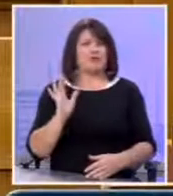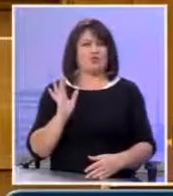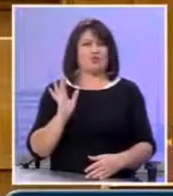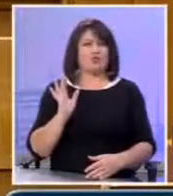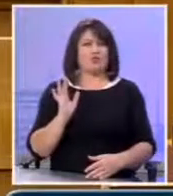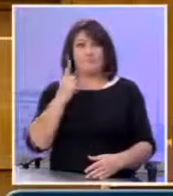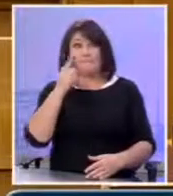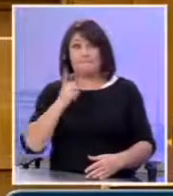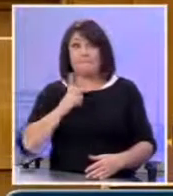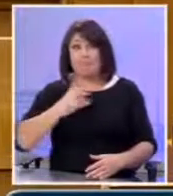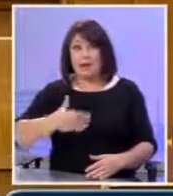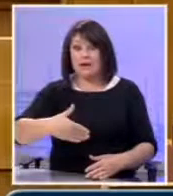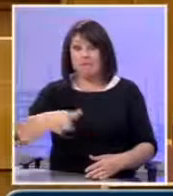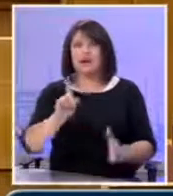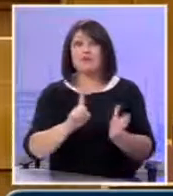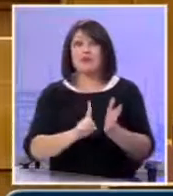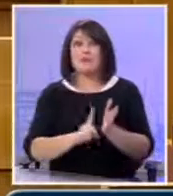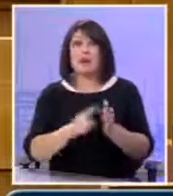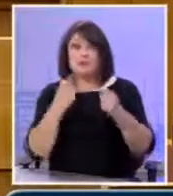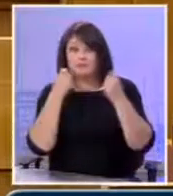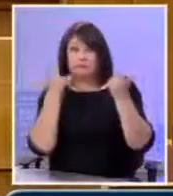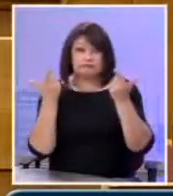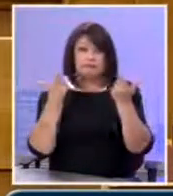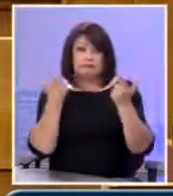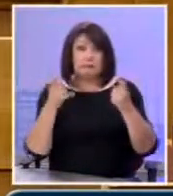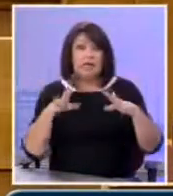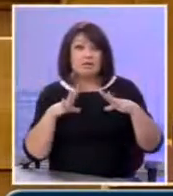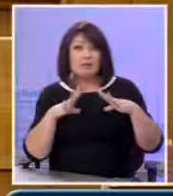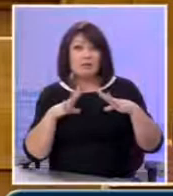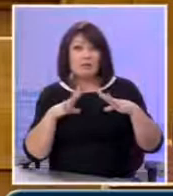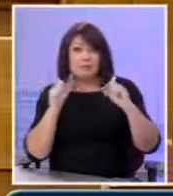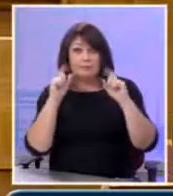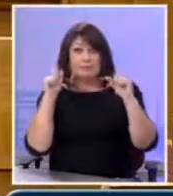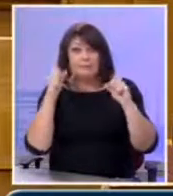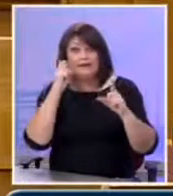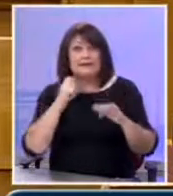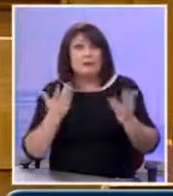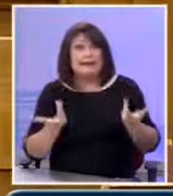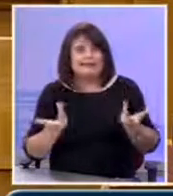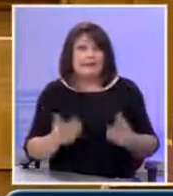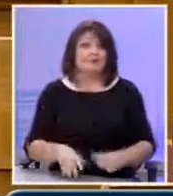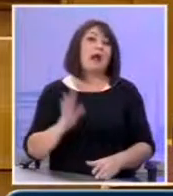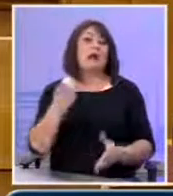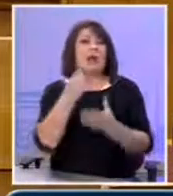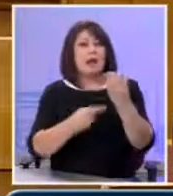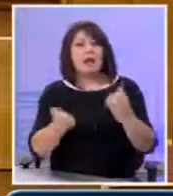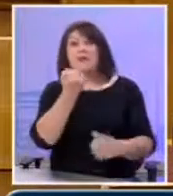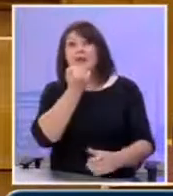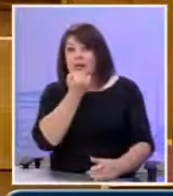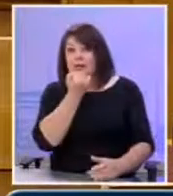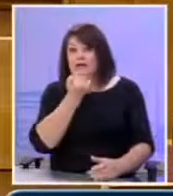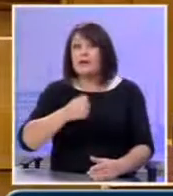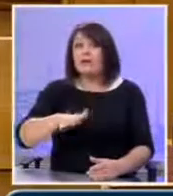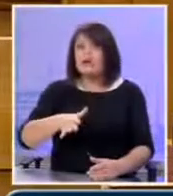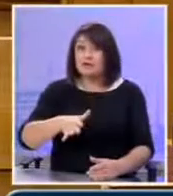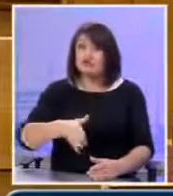Παραμονεύουν και πρέπει να έχουμε πλήρη συνείδηση και πλήρη εγρήγορση Πράξεις ή και παραλήψεις μας μπορεί